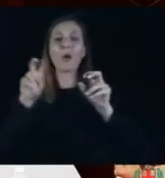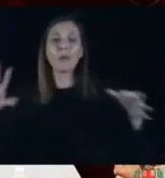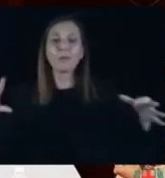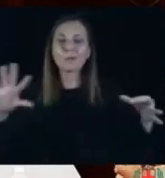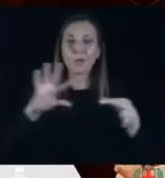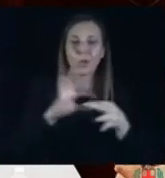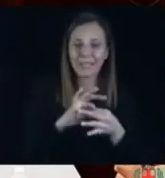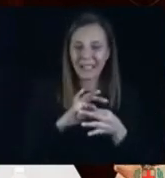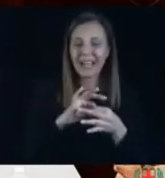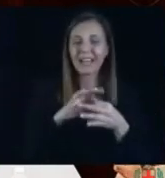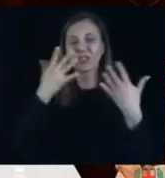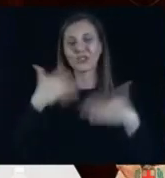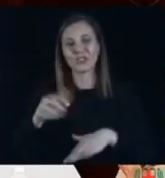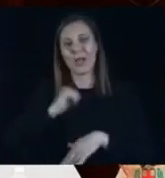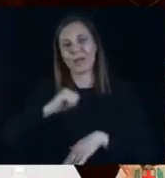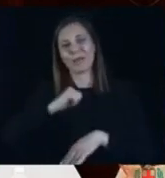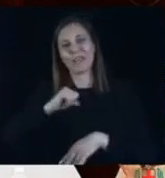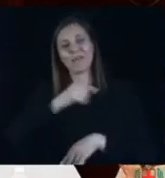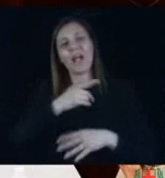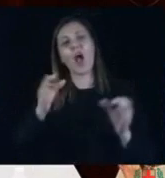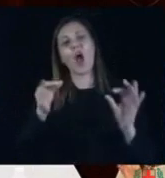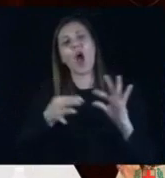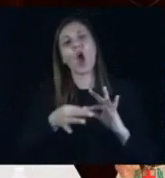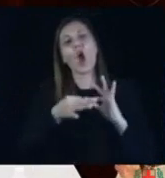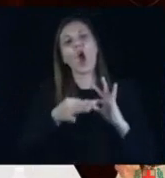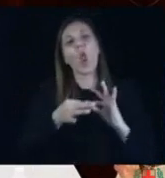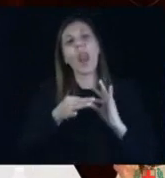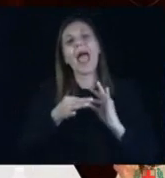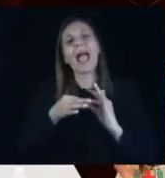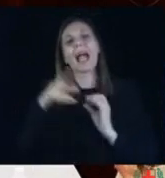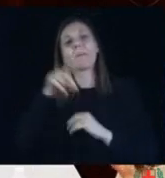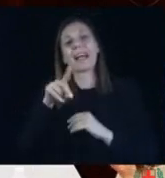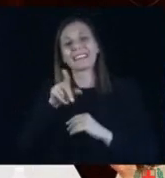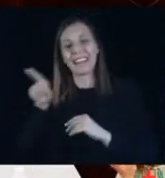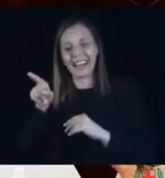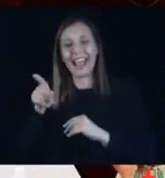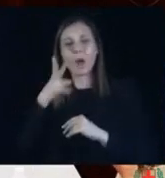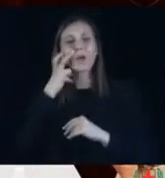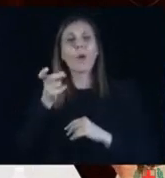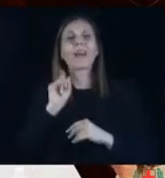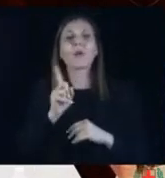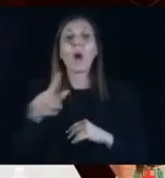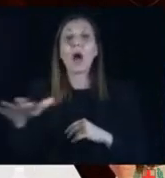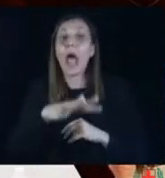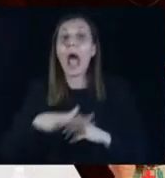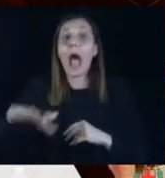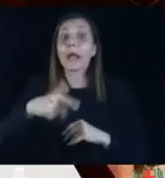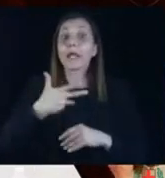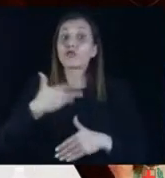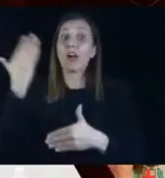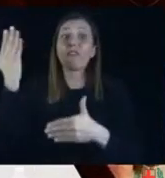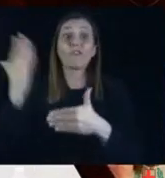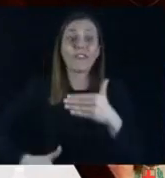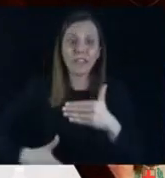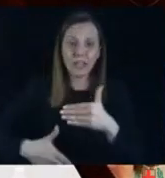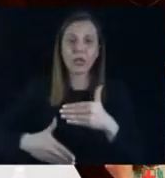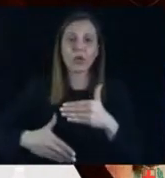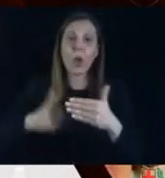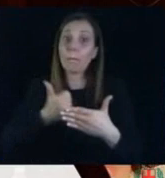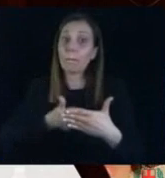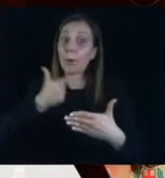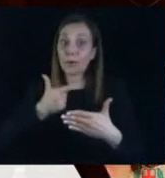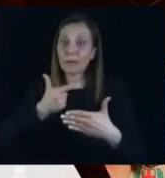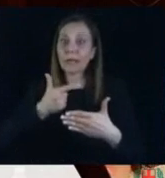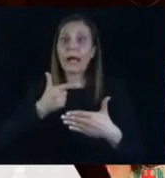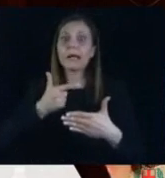come è stato toccato prima dal collega Pantaleo, che riguardano un'area, un'area vincolata molto importante, in procinto di